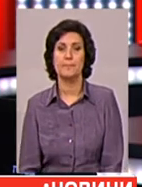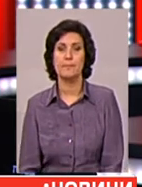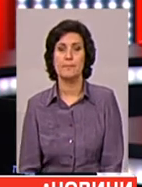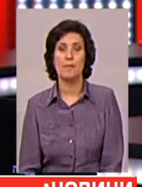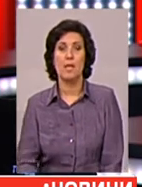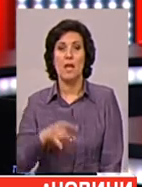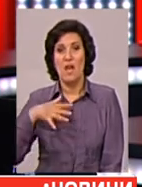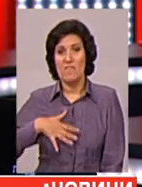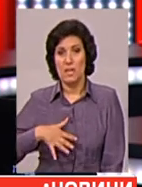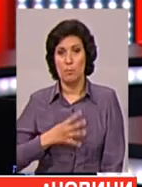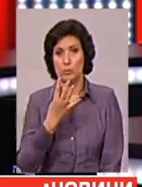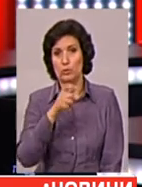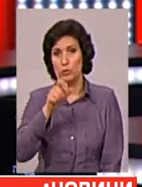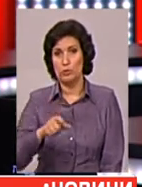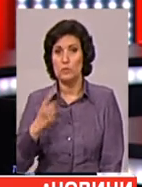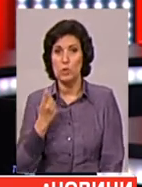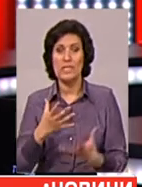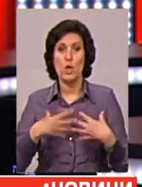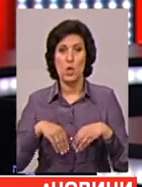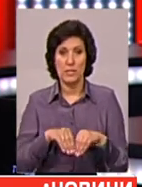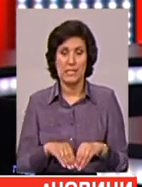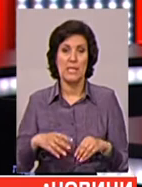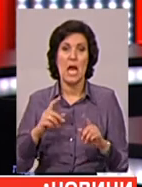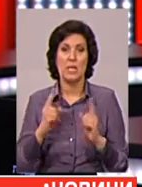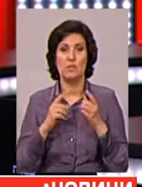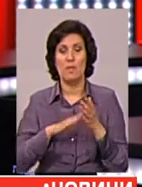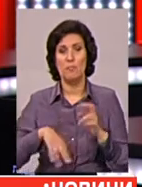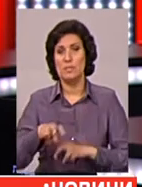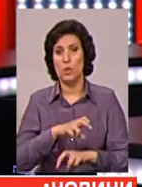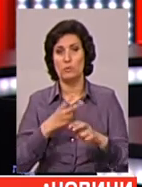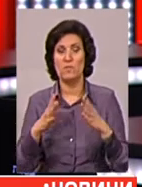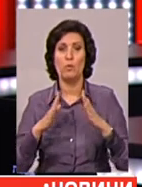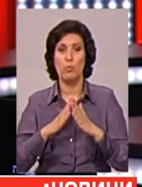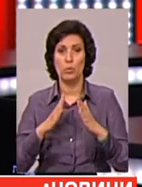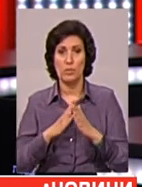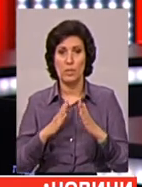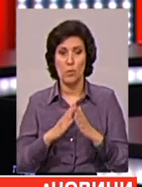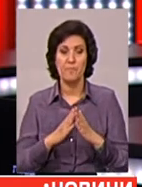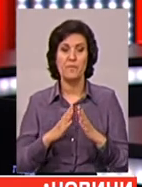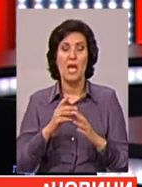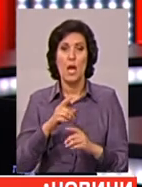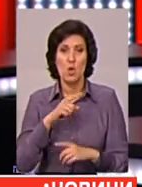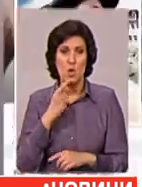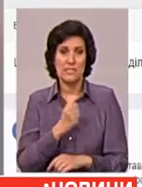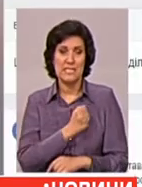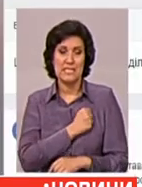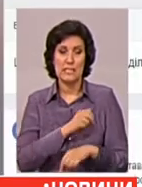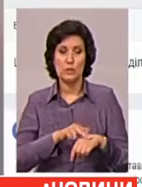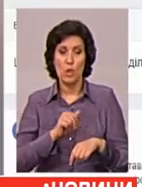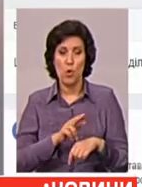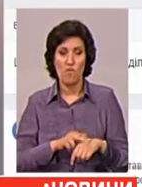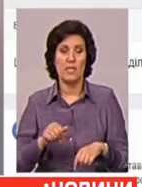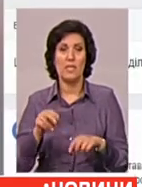У Криму чотирьох чоловіків з однієї родини арештували після обшуків у їхньому будинку. Відранку російські соловики впередкували у